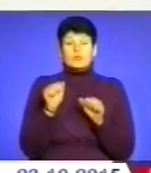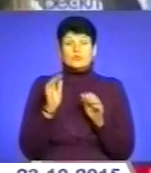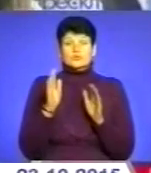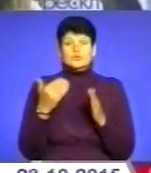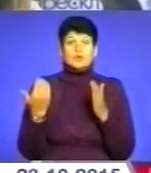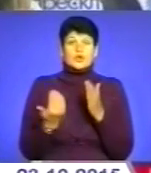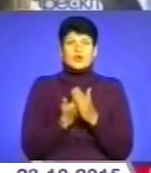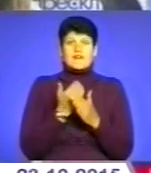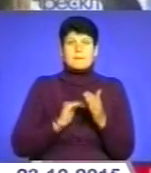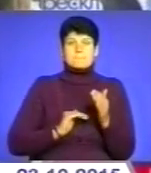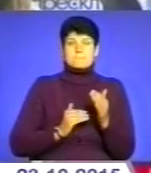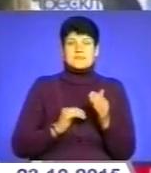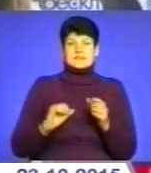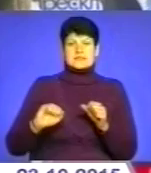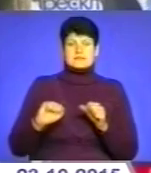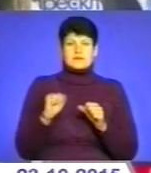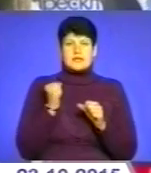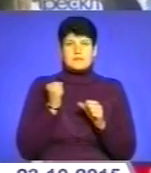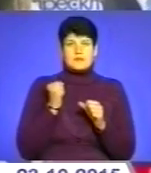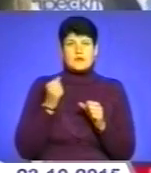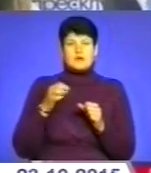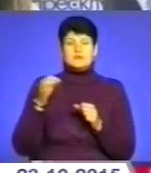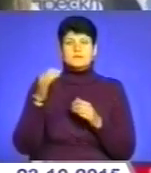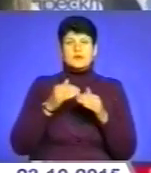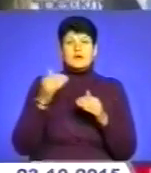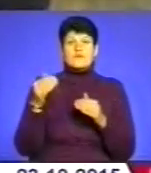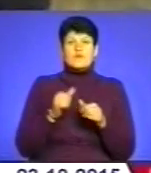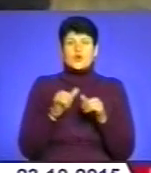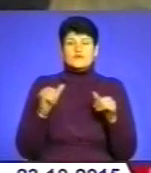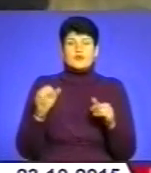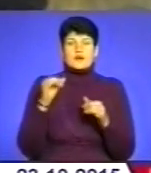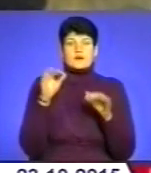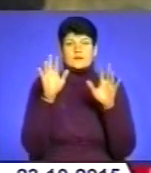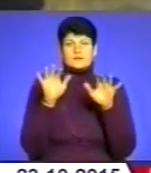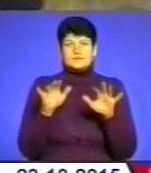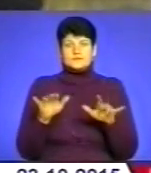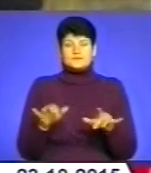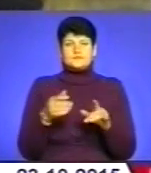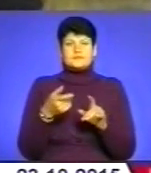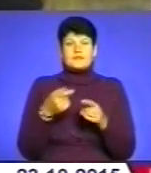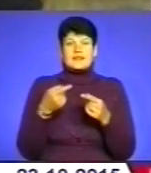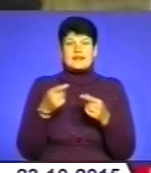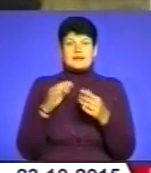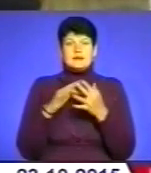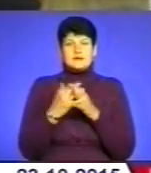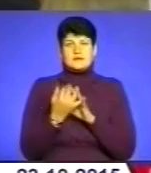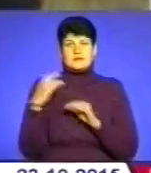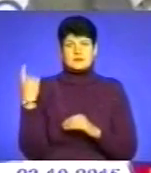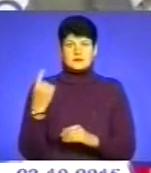новим бізнес-партнером заокеанської діаспори, в розвитку АйТі-технологій та, звісно, аграрного сектору.